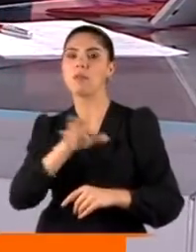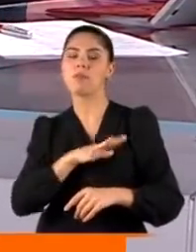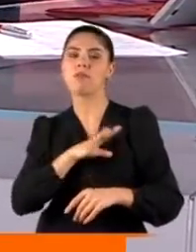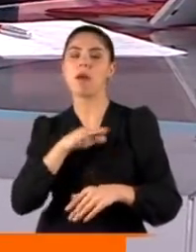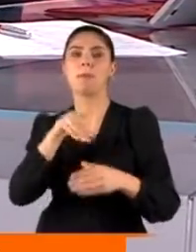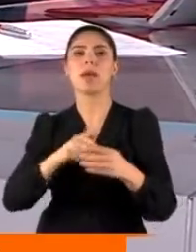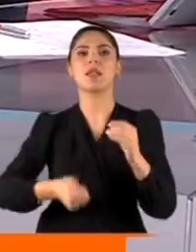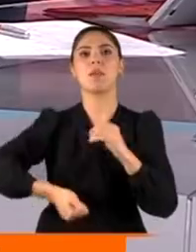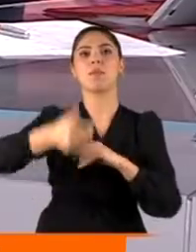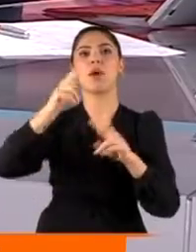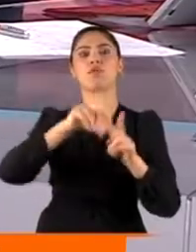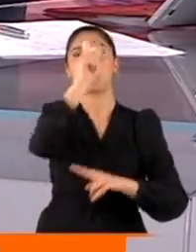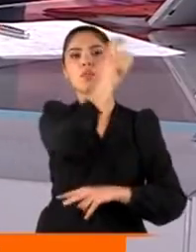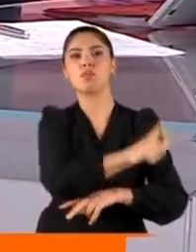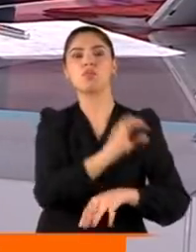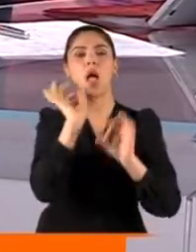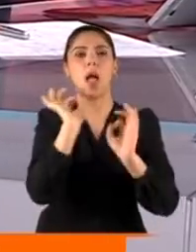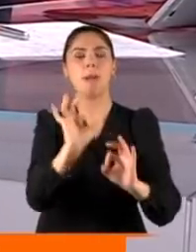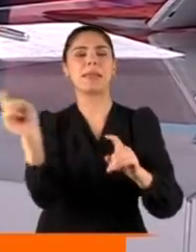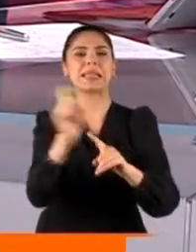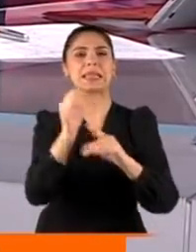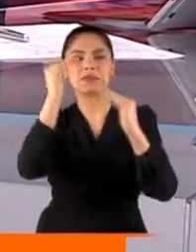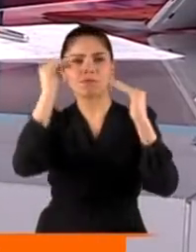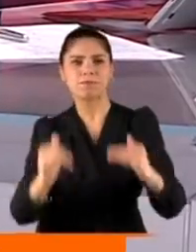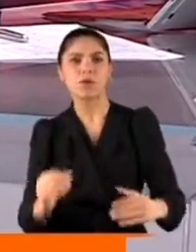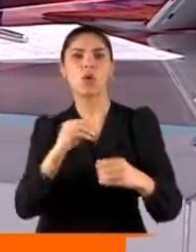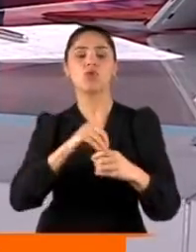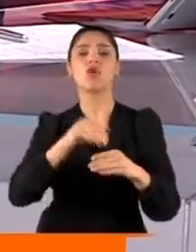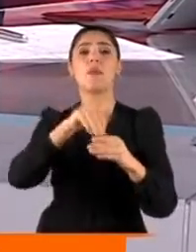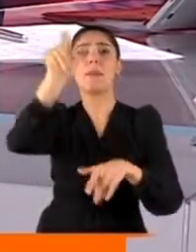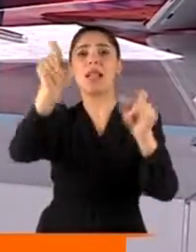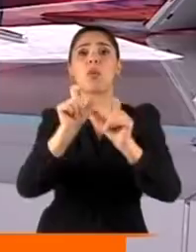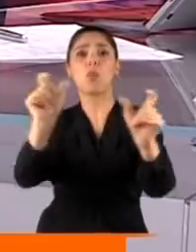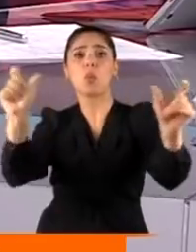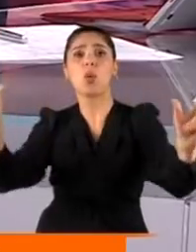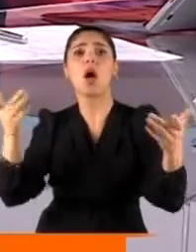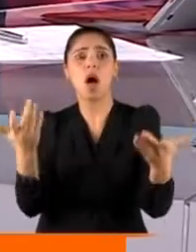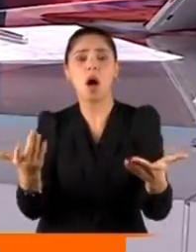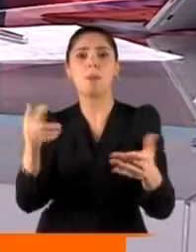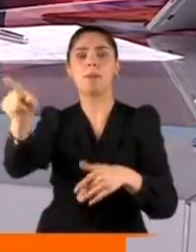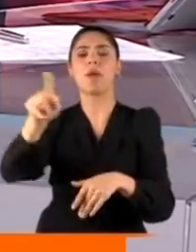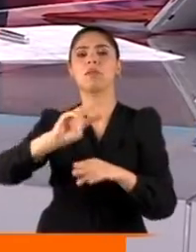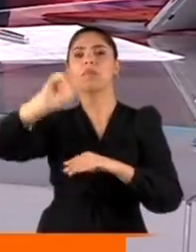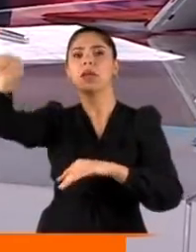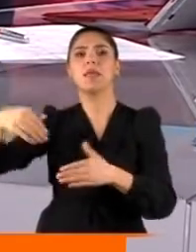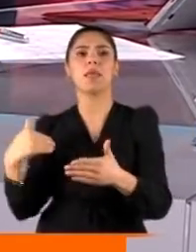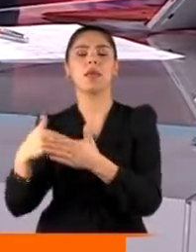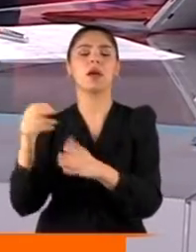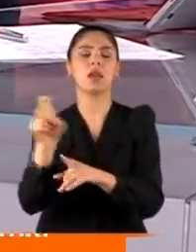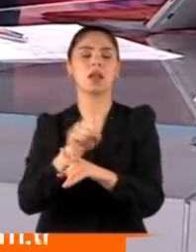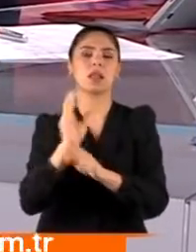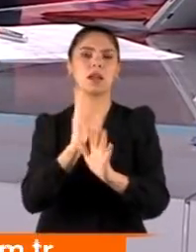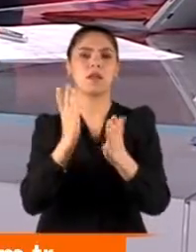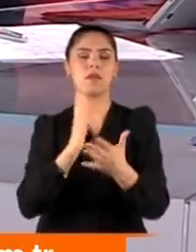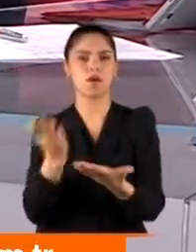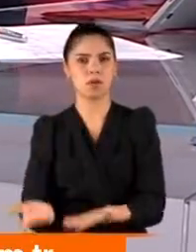tabii. Meclis Başkanı Mustafa Şentop sık sık tansiyonun düşmesi için vekilleri uyardı ama Dervişoğlu kürsüden inene kadar gerilim sürdü.